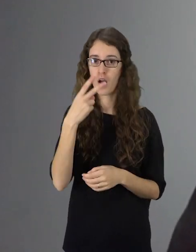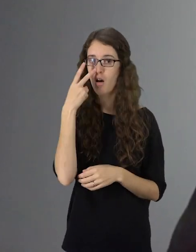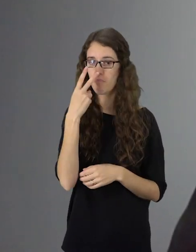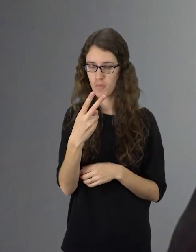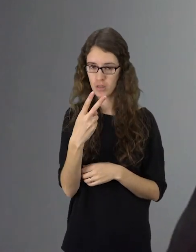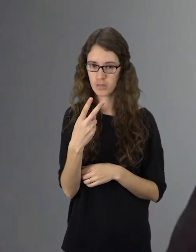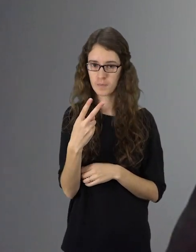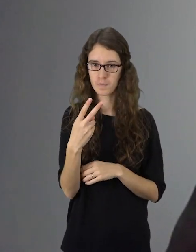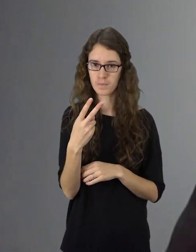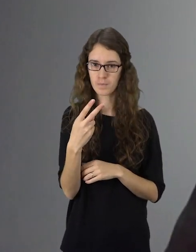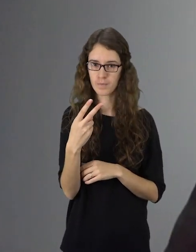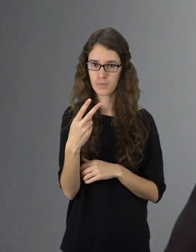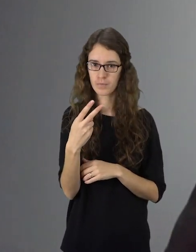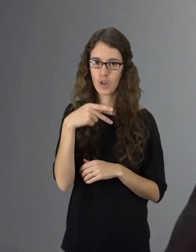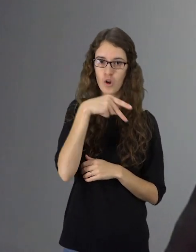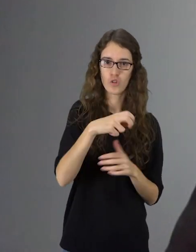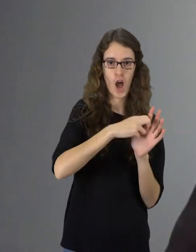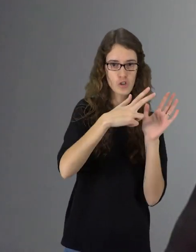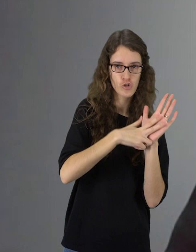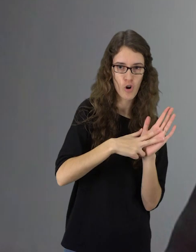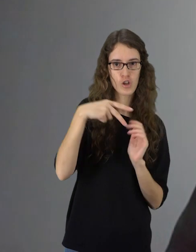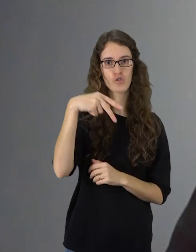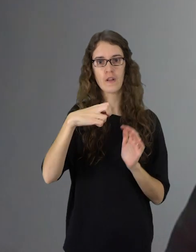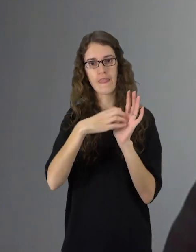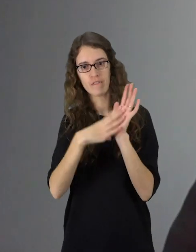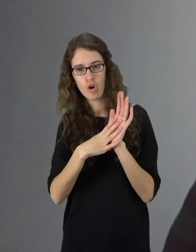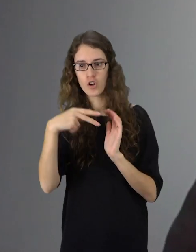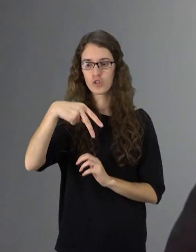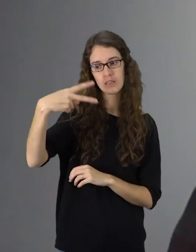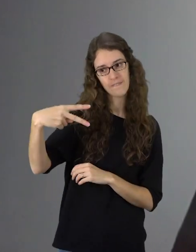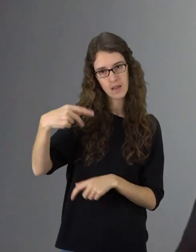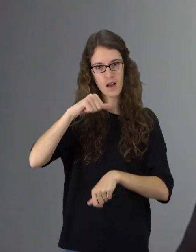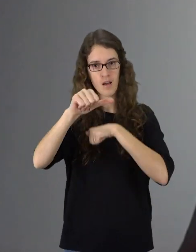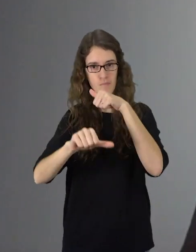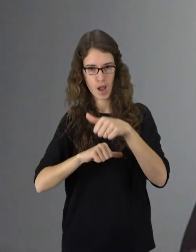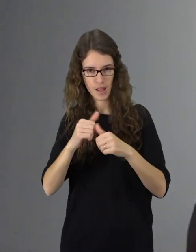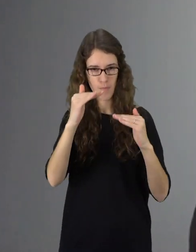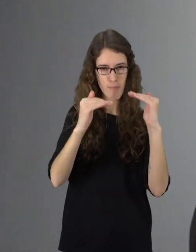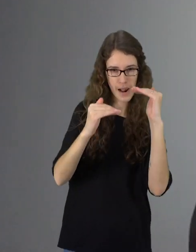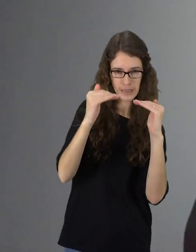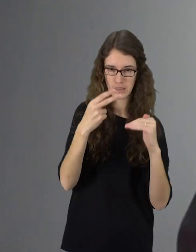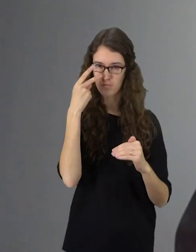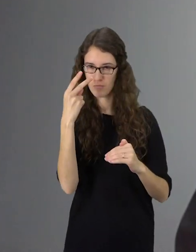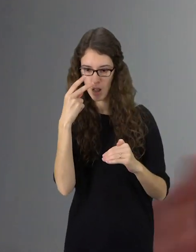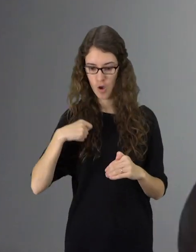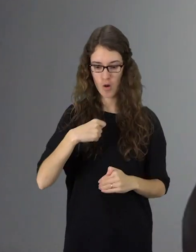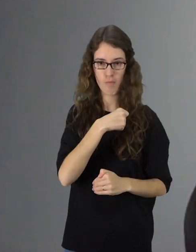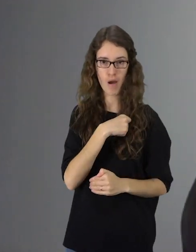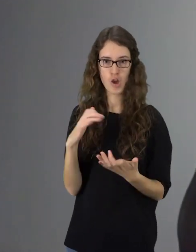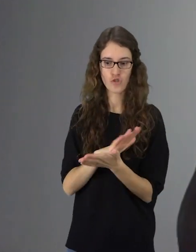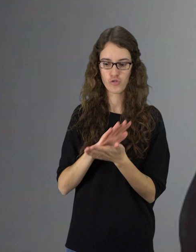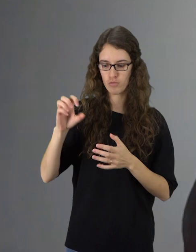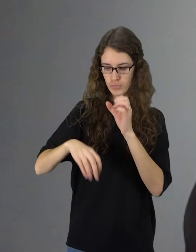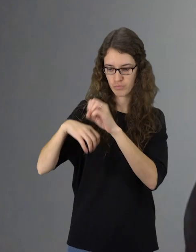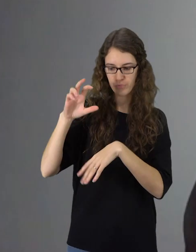jeigu lyginti nuo 18 metus, 19 metus ir 20 metus, tai ten atlikų kiekis, kurio žmonės patys atveža tas